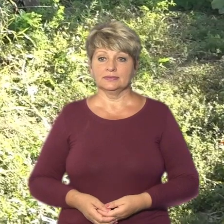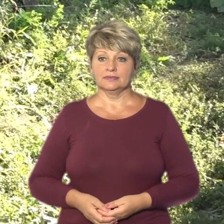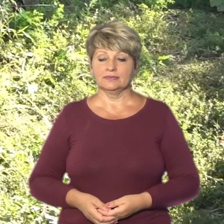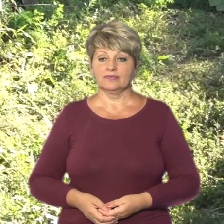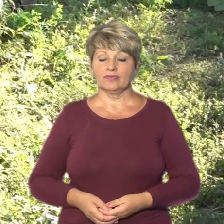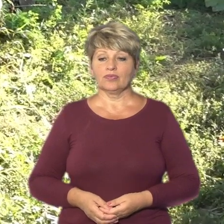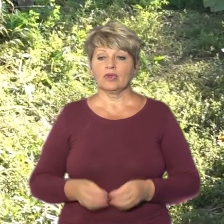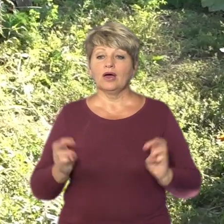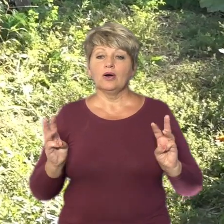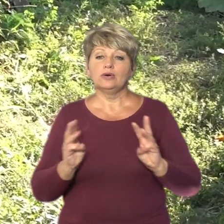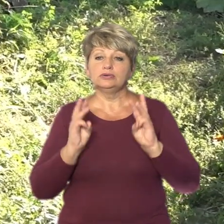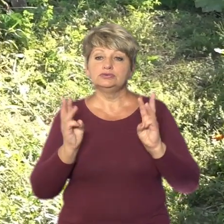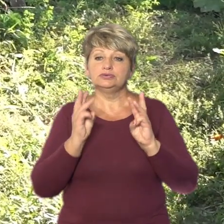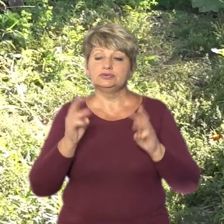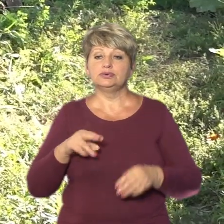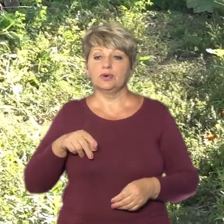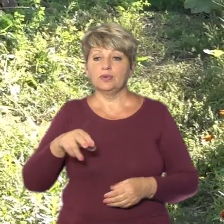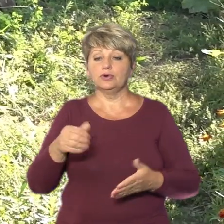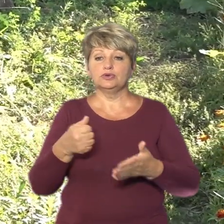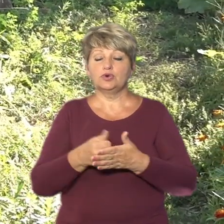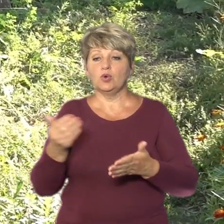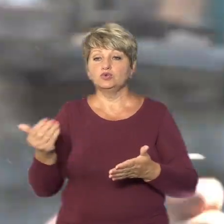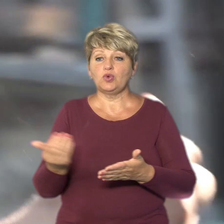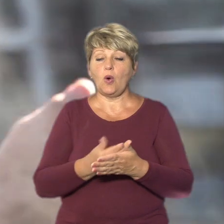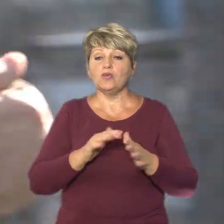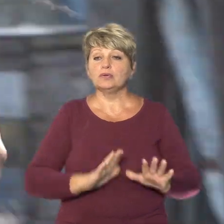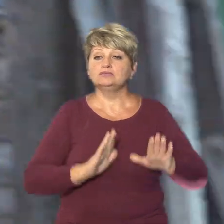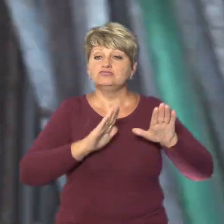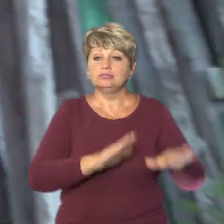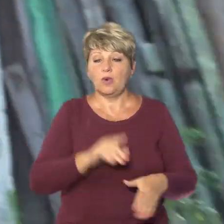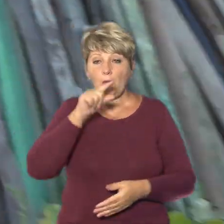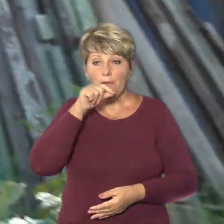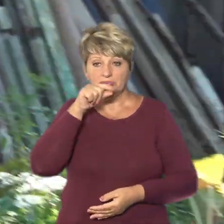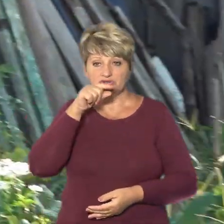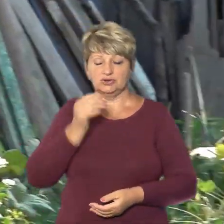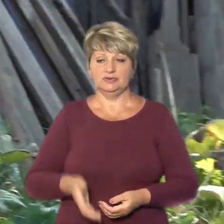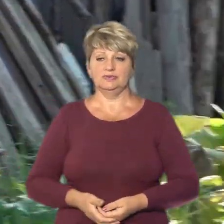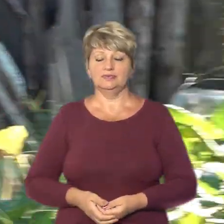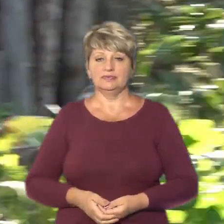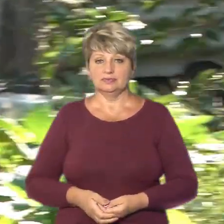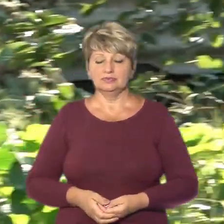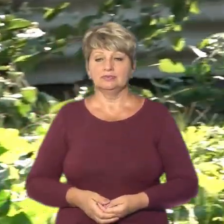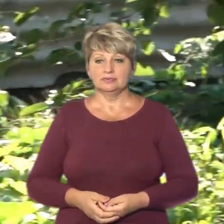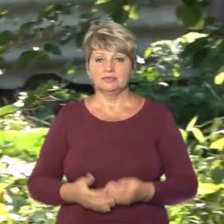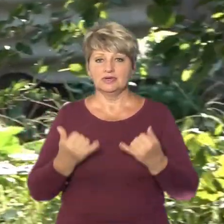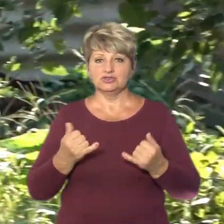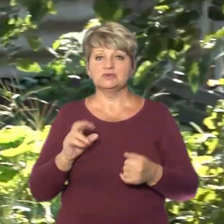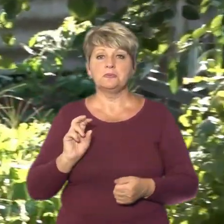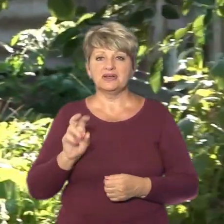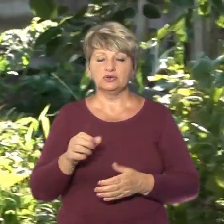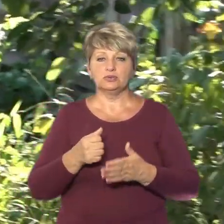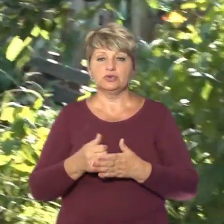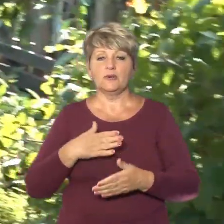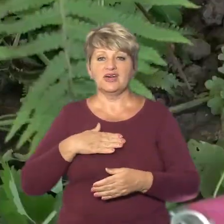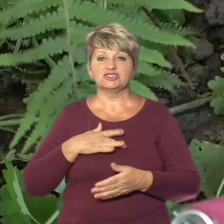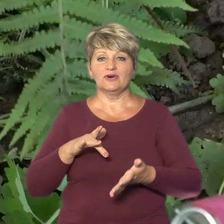Розпалює Демар. З ним прямоє до новоприбулих бджіл. Підемо до нашого туриста, який проїхав 700